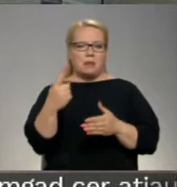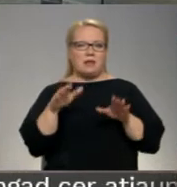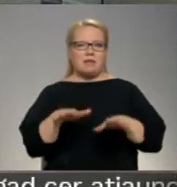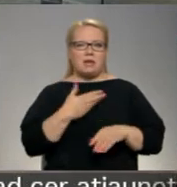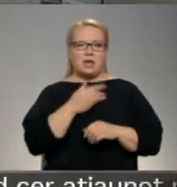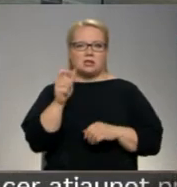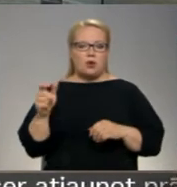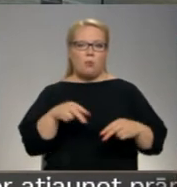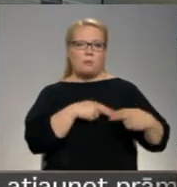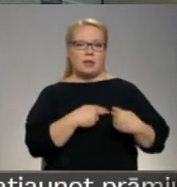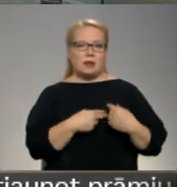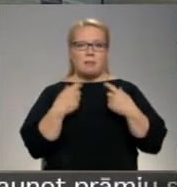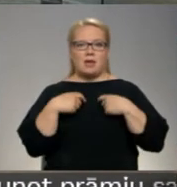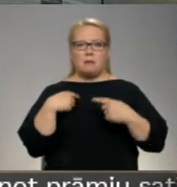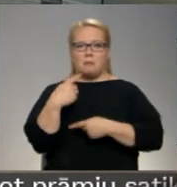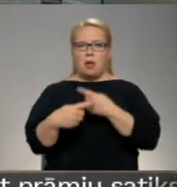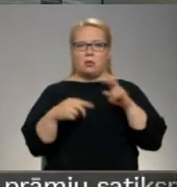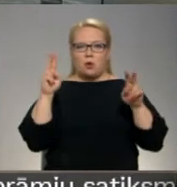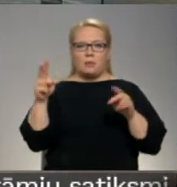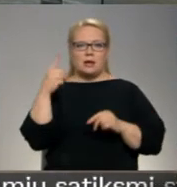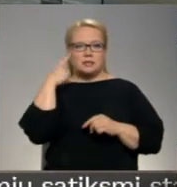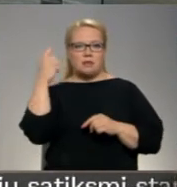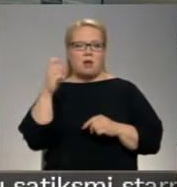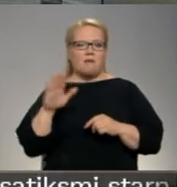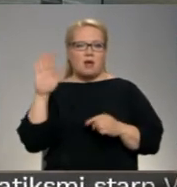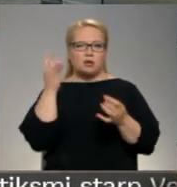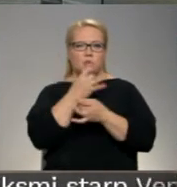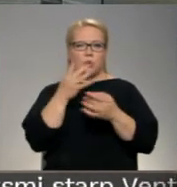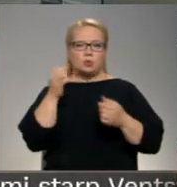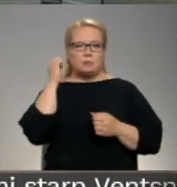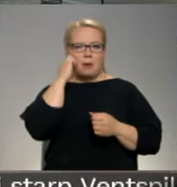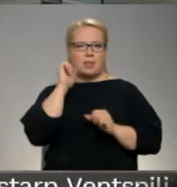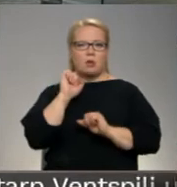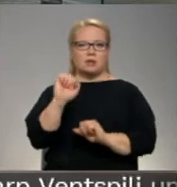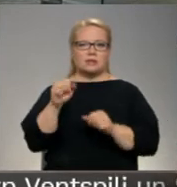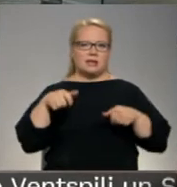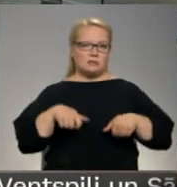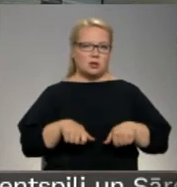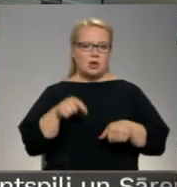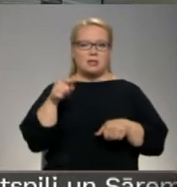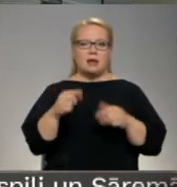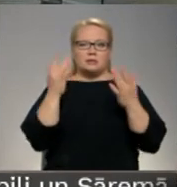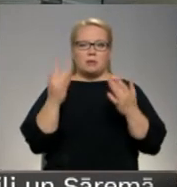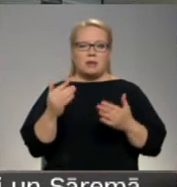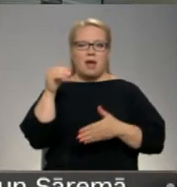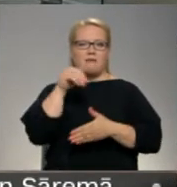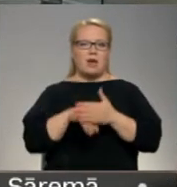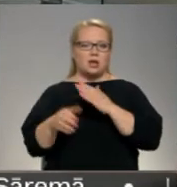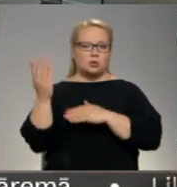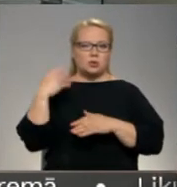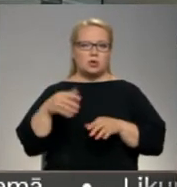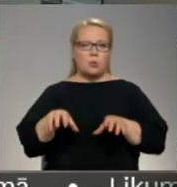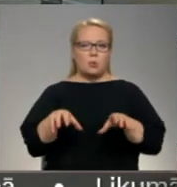Jākapilas mantojums, kas informēju Valsts kultūras pirmniekļa aizsardzības inspekciju. Tās secinājums vēsturiskais brūģis segums būtu